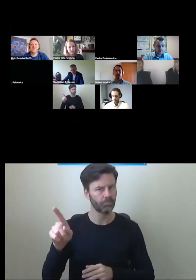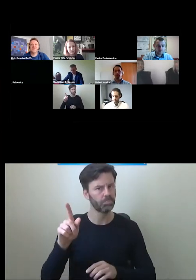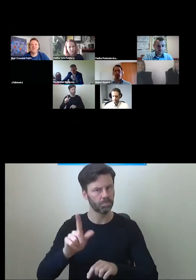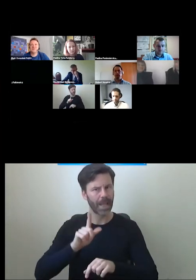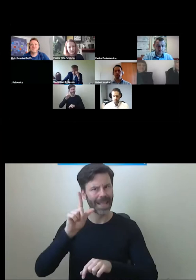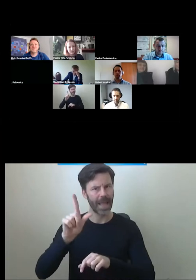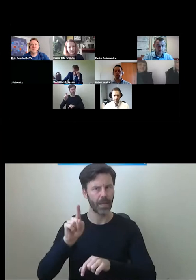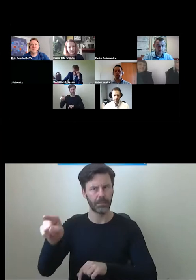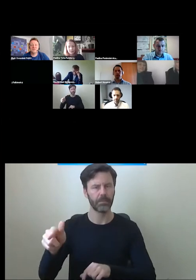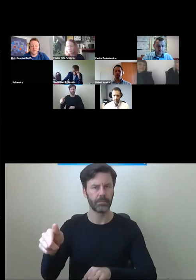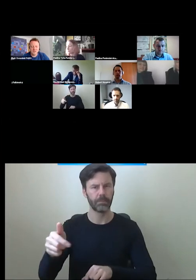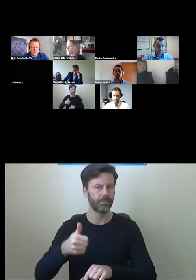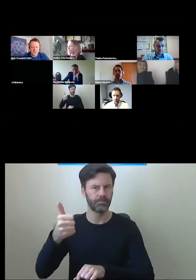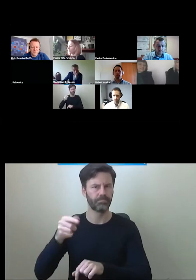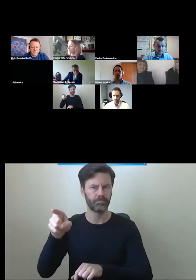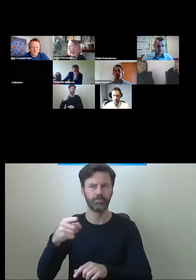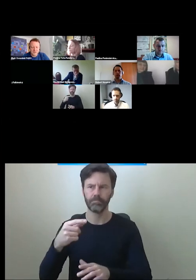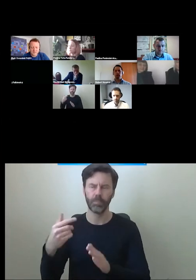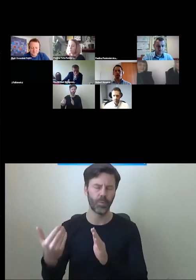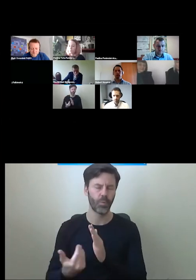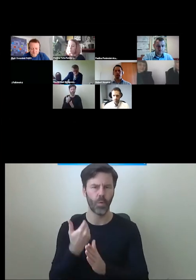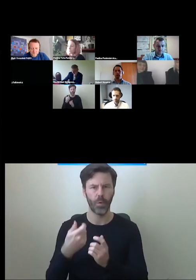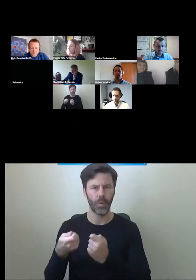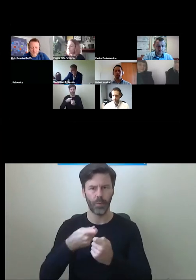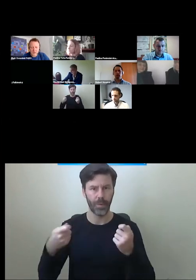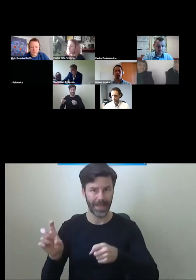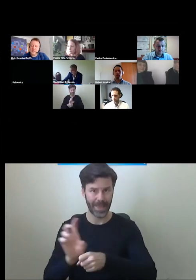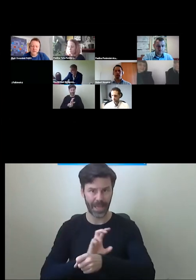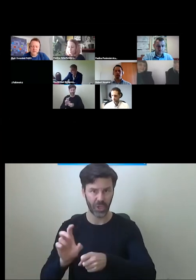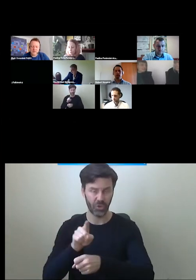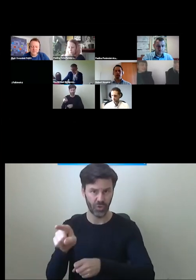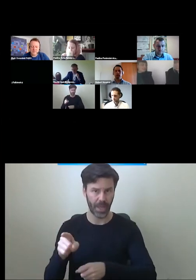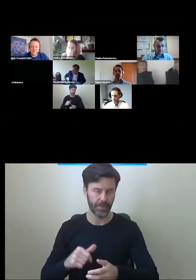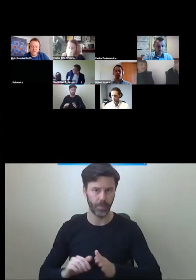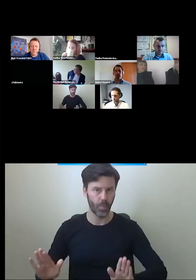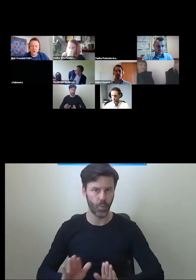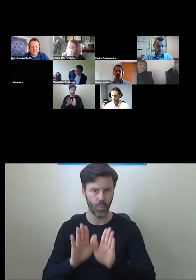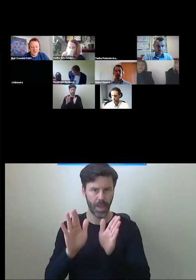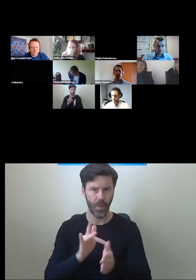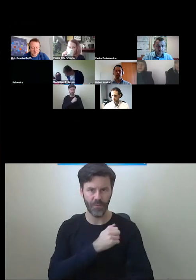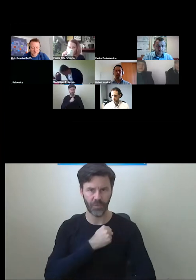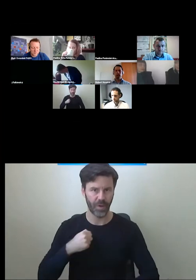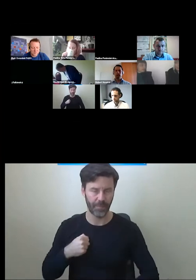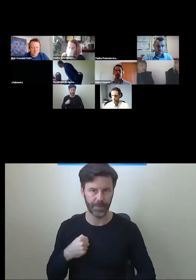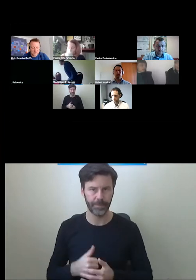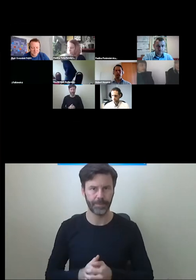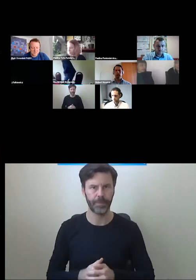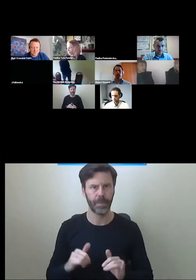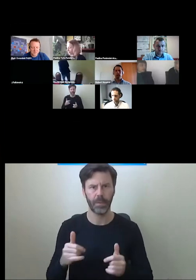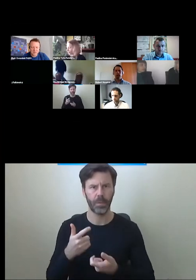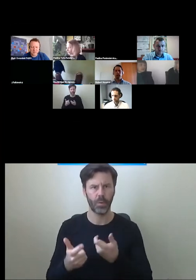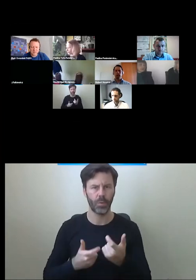stosowanie rozwiązań technicznych w pokonywaniu poziomów.